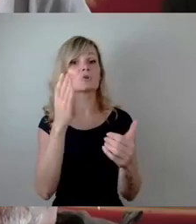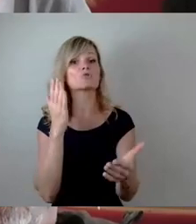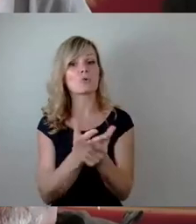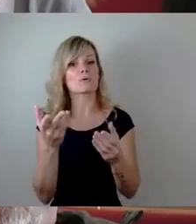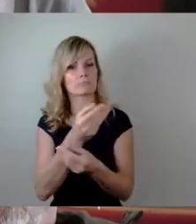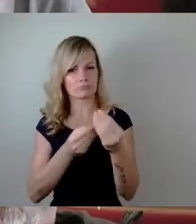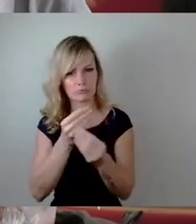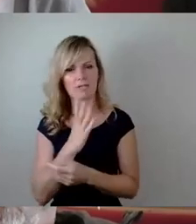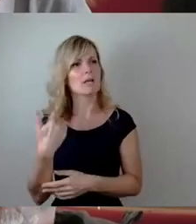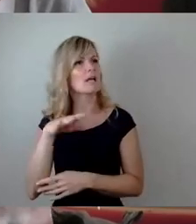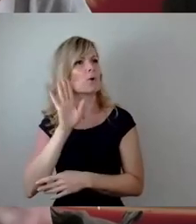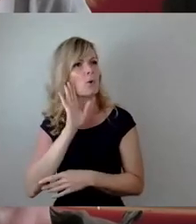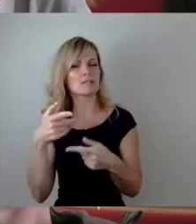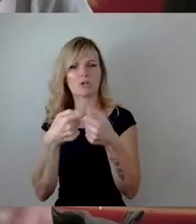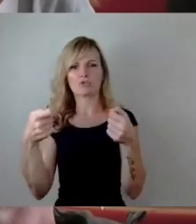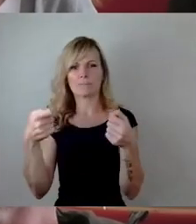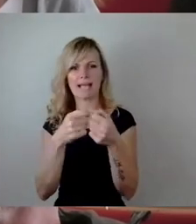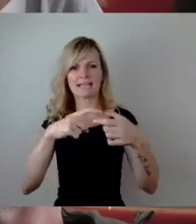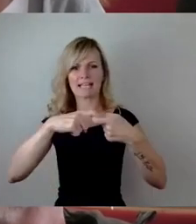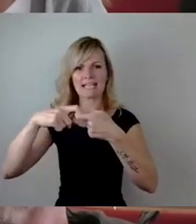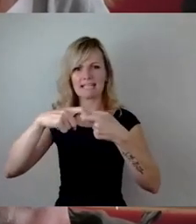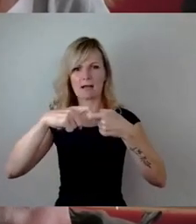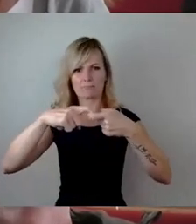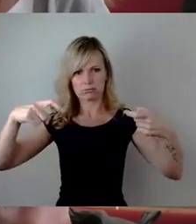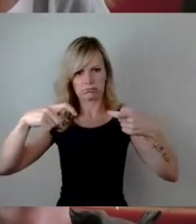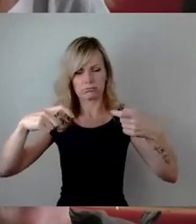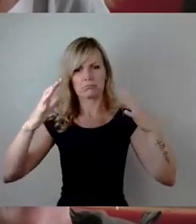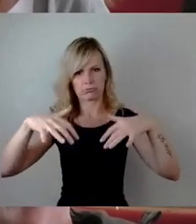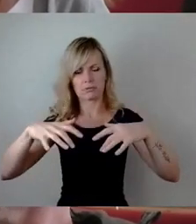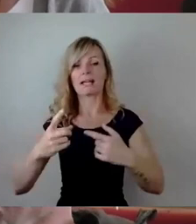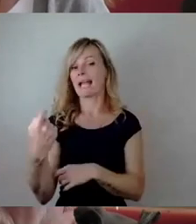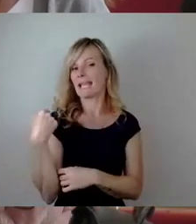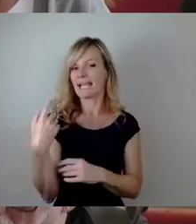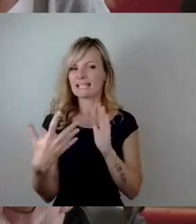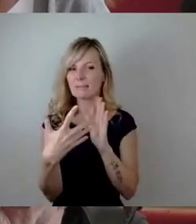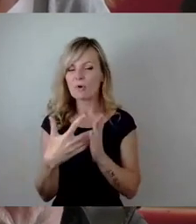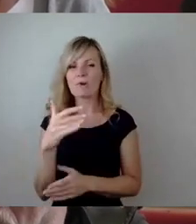gerissen und die letzte Prüfung der Brücke hatte also im vergangenen Jahr stattgefunden.